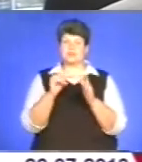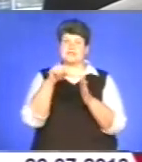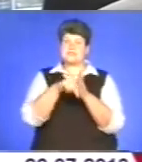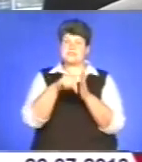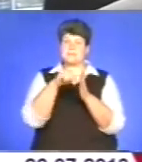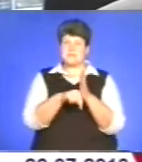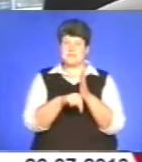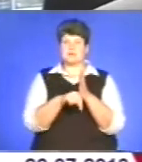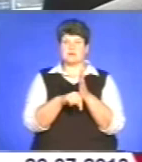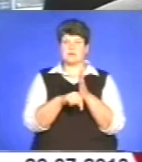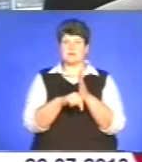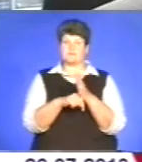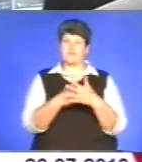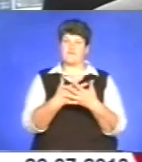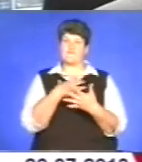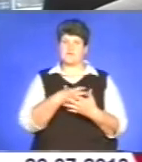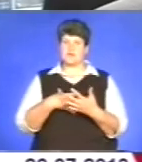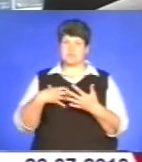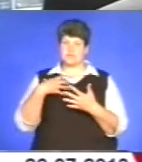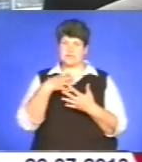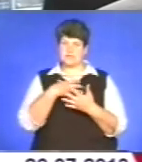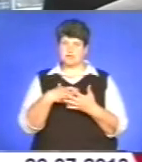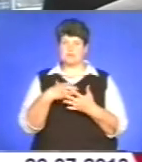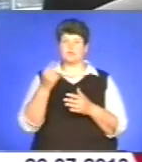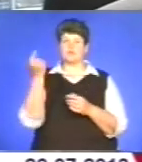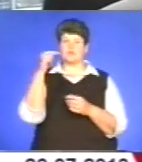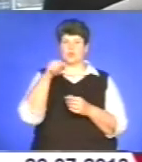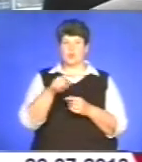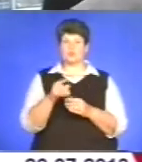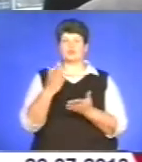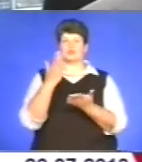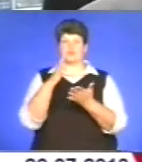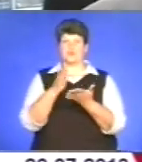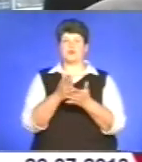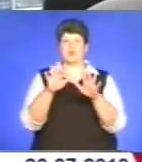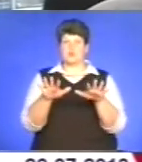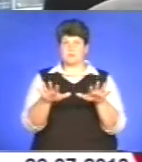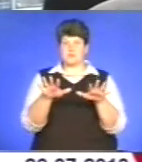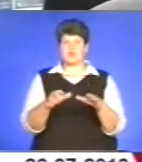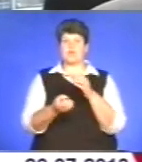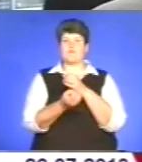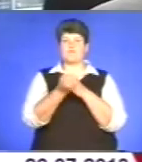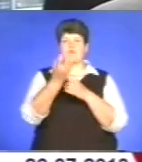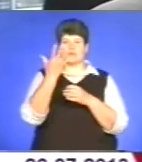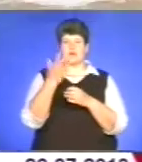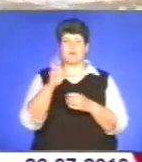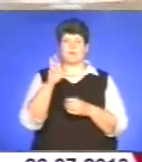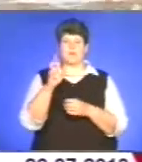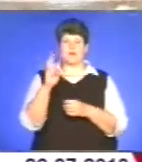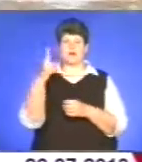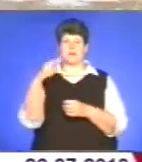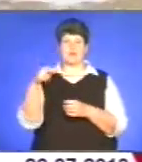актуальний іменно в концепції розміщення фонтану, споруди і самого бульвара Данила Галицького.